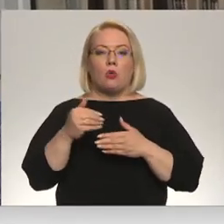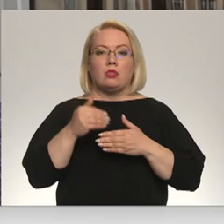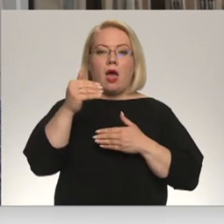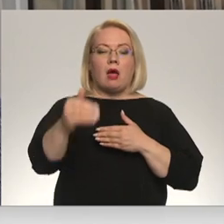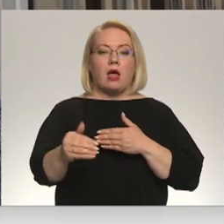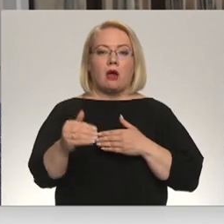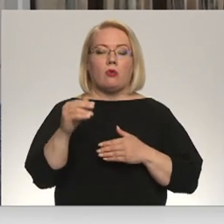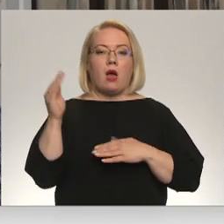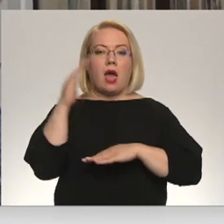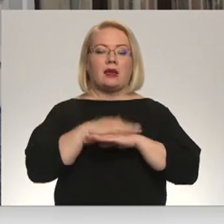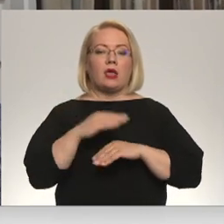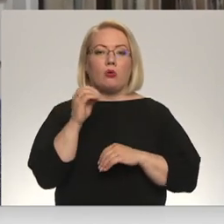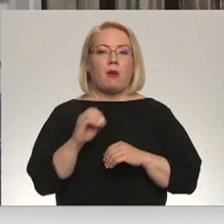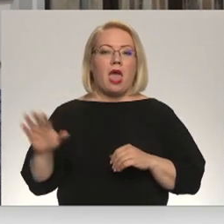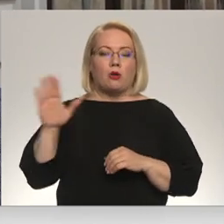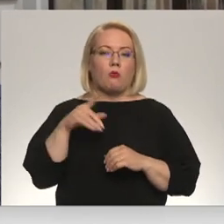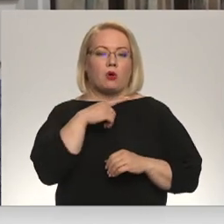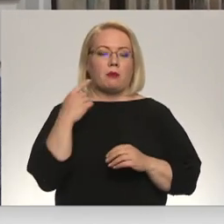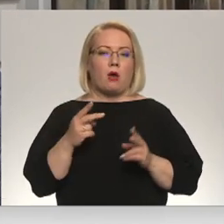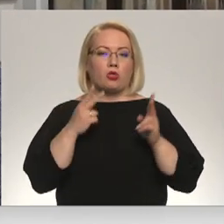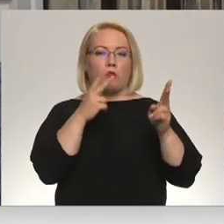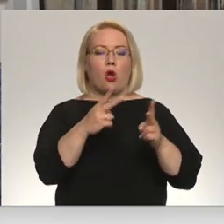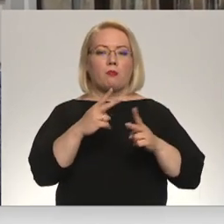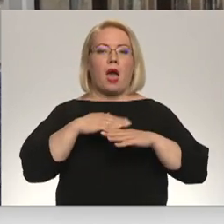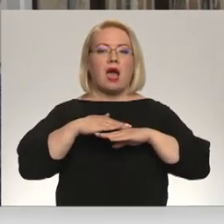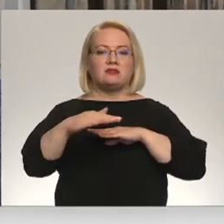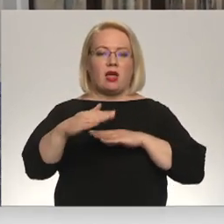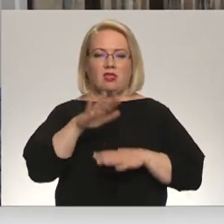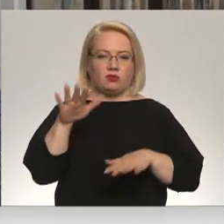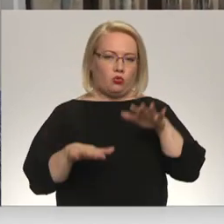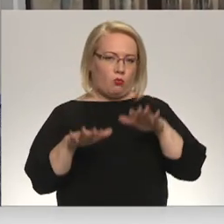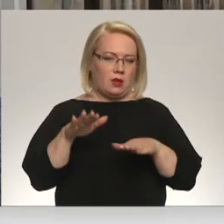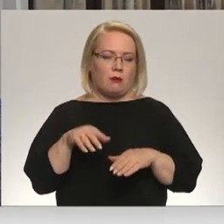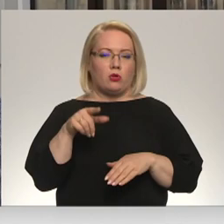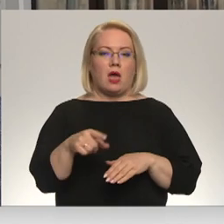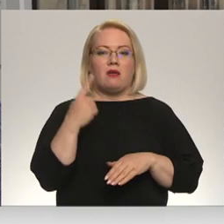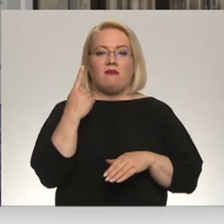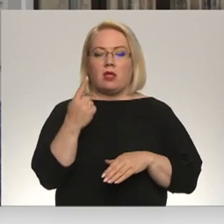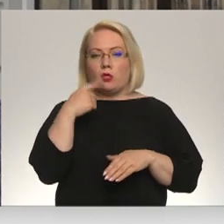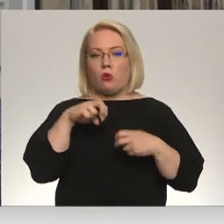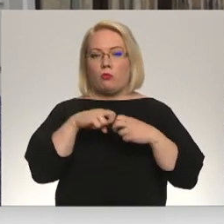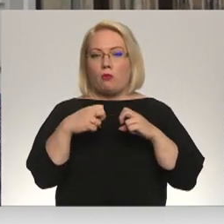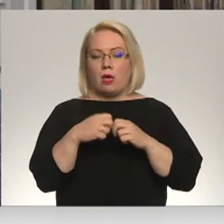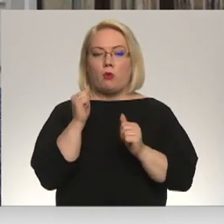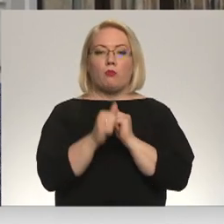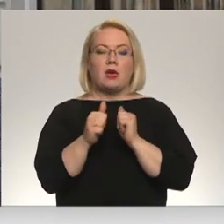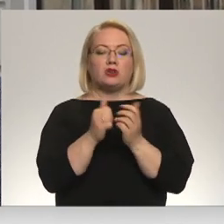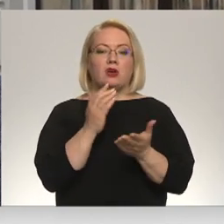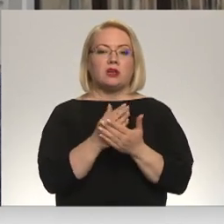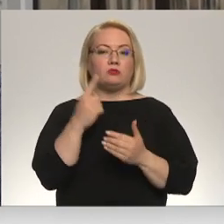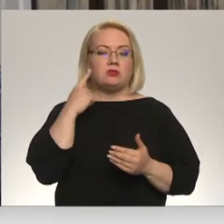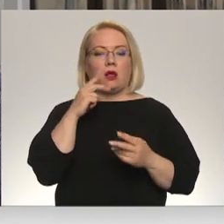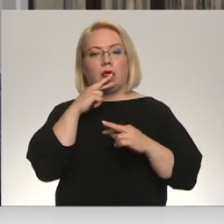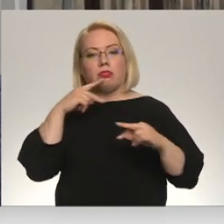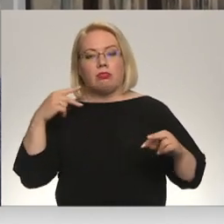Eiropu gribētu braukt pa asfaltētu ceļu, nevis pa dubļiem. Tā ir viena no problēmām. Bieži vien esmu dzirdējis atrunas